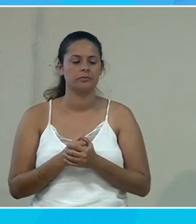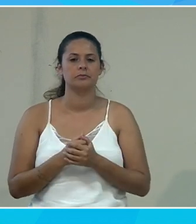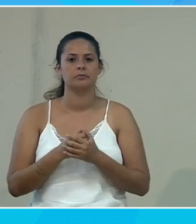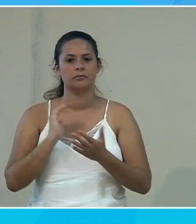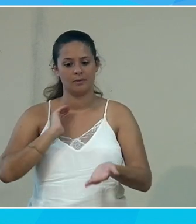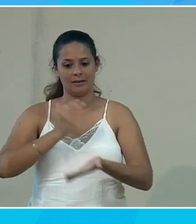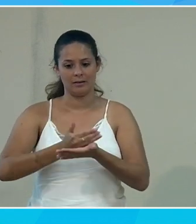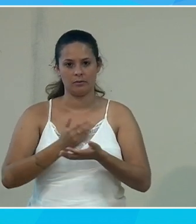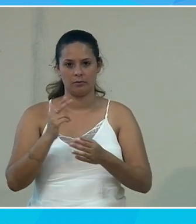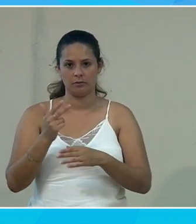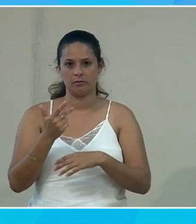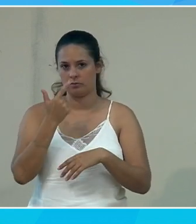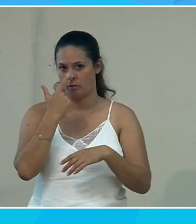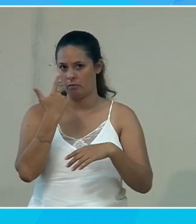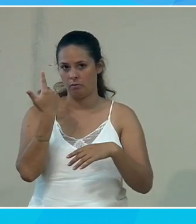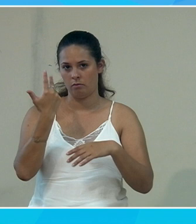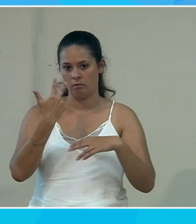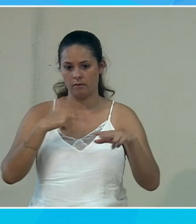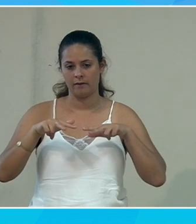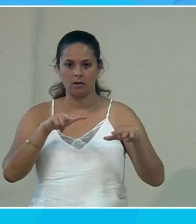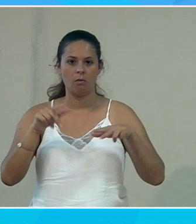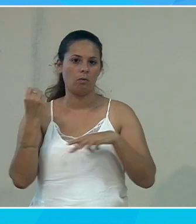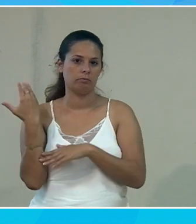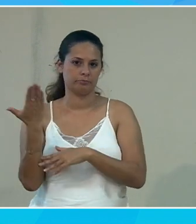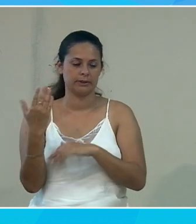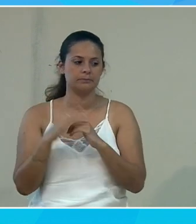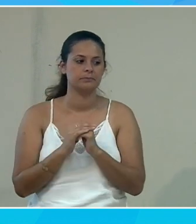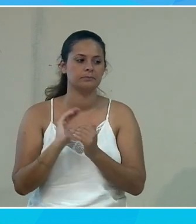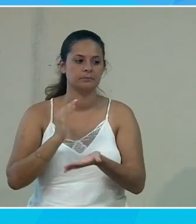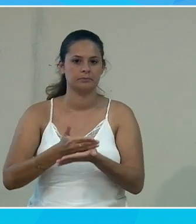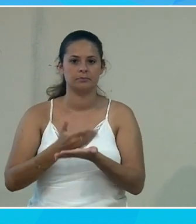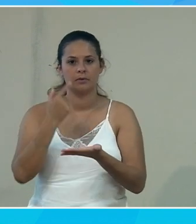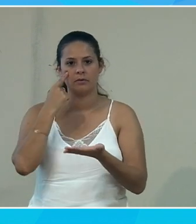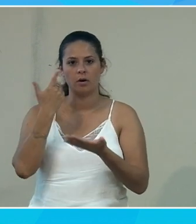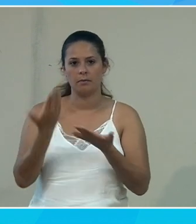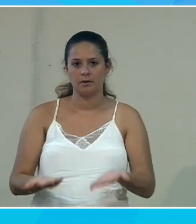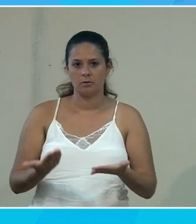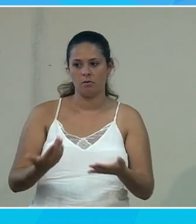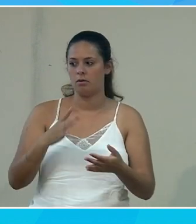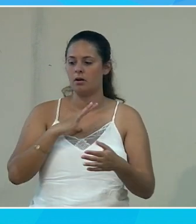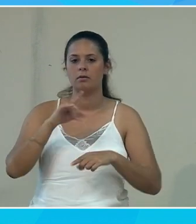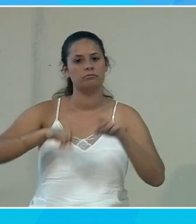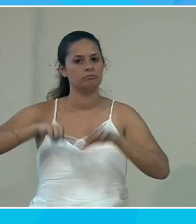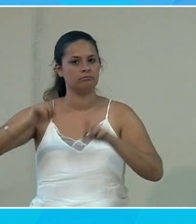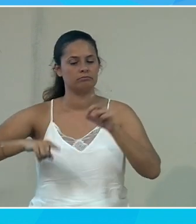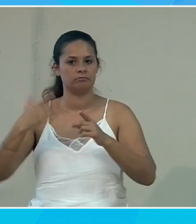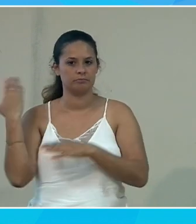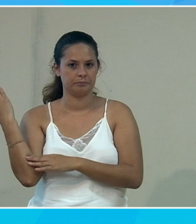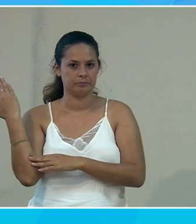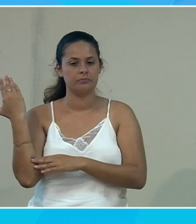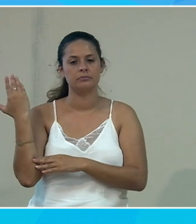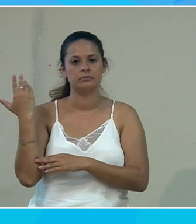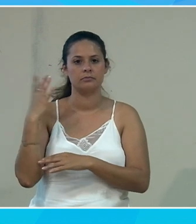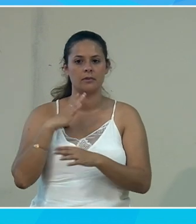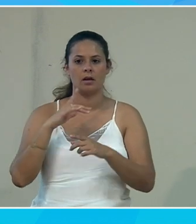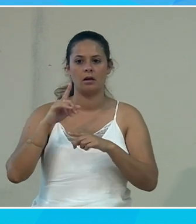arrêter la dictée vocale maintenant. Voilà. Vous voyez, alors, il a des moments où effectivement, il y a des